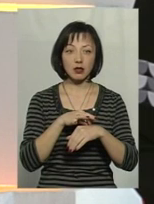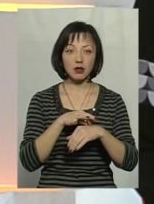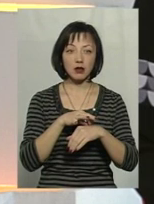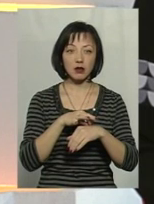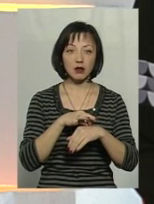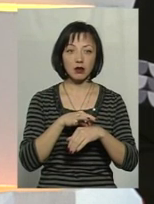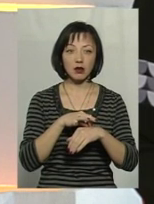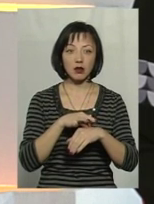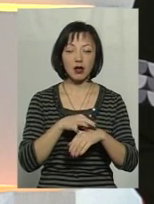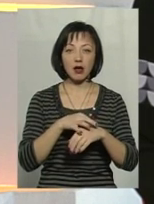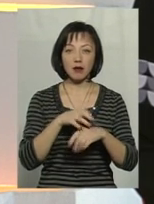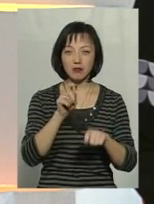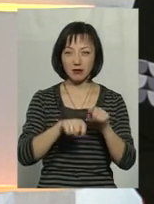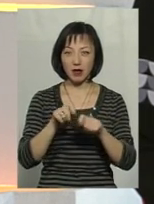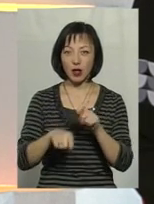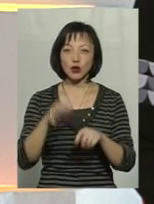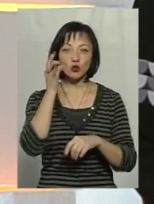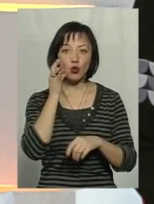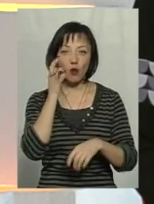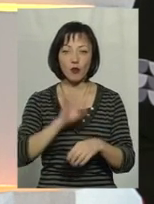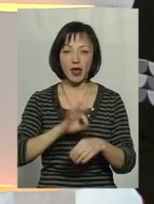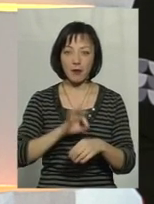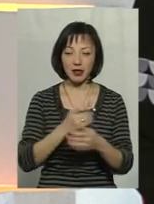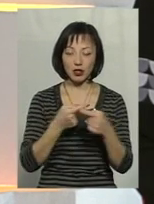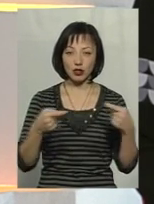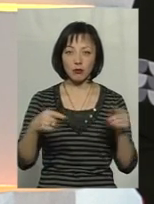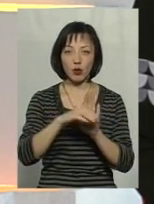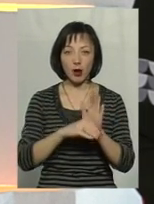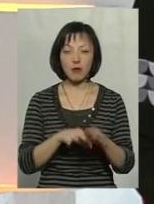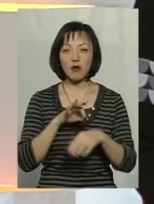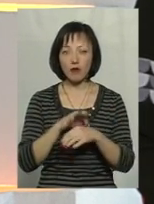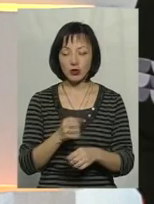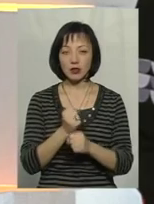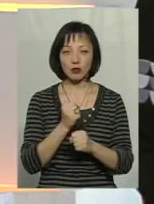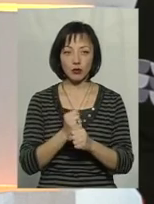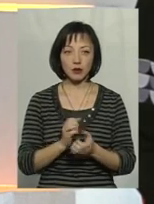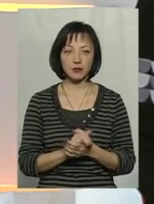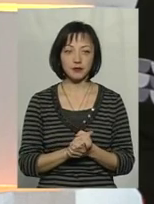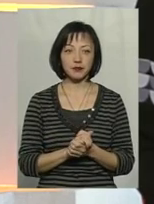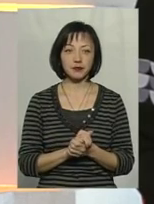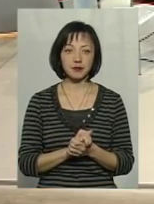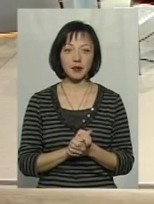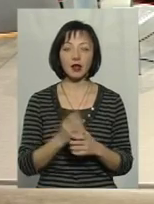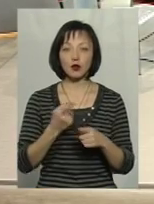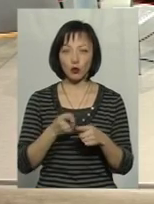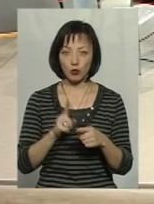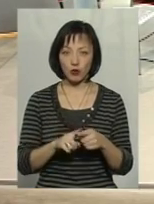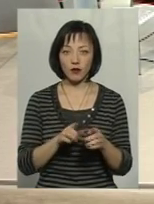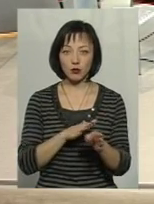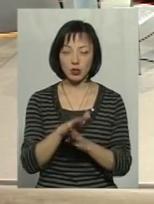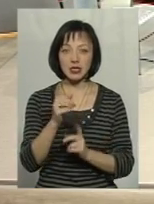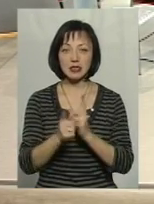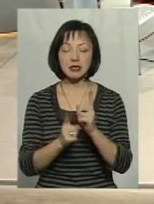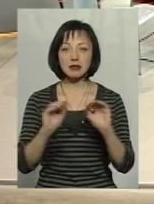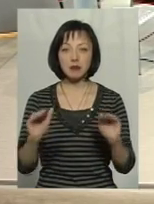по цукровому та нецукровому діабетах та по інших програмах. Тобто, проводиться належна робота. Саме тому, мабуть, відбулися